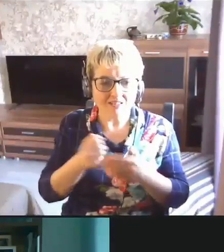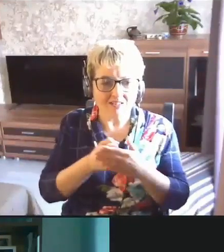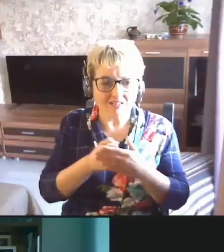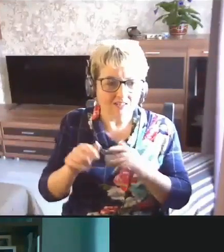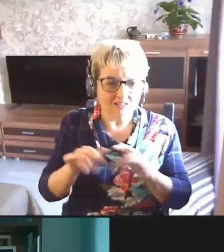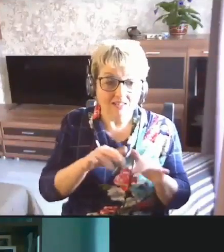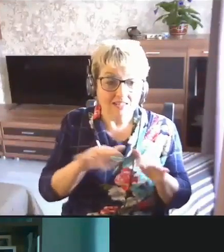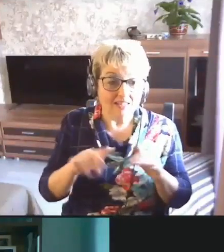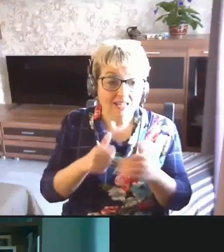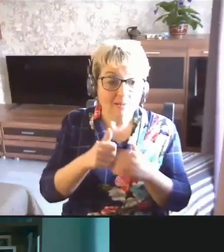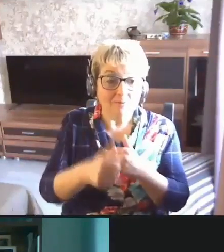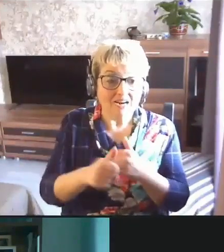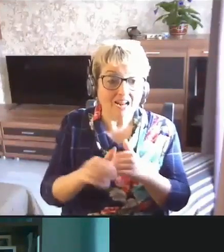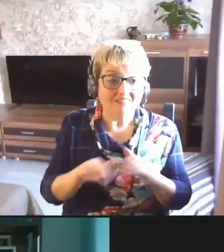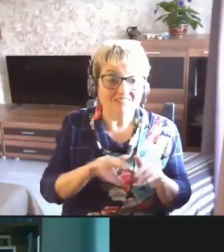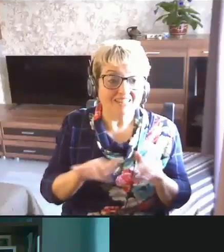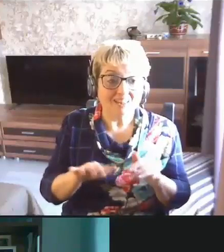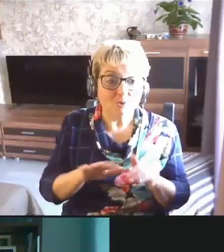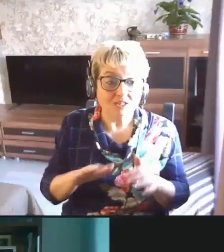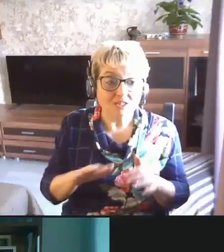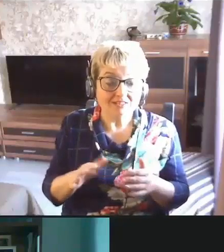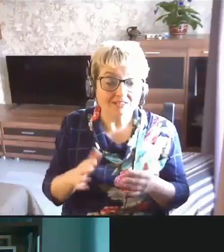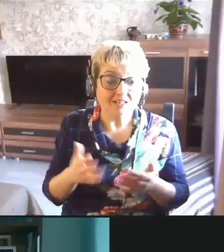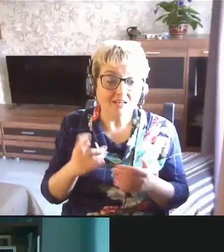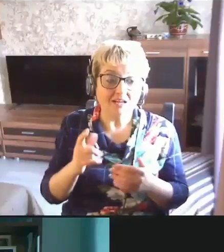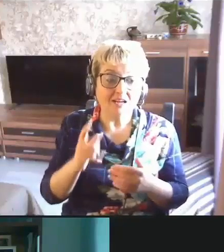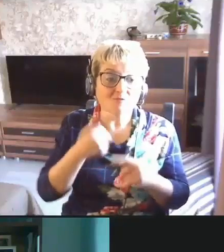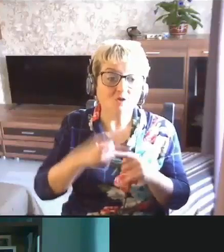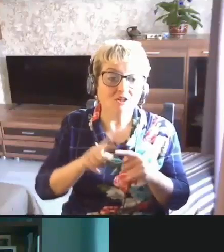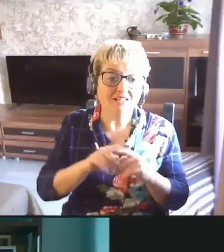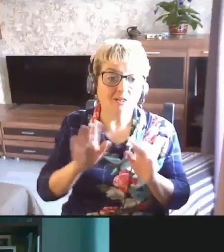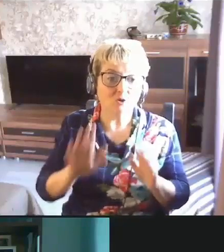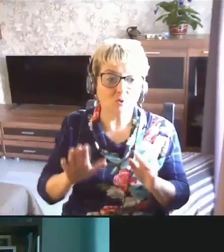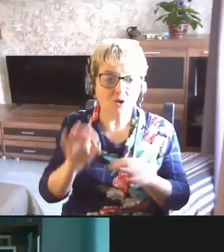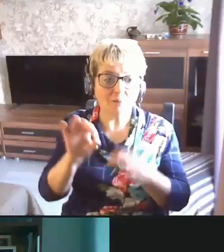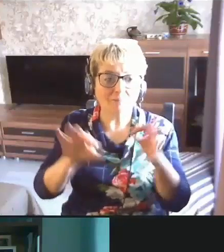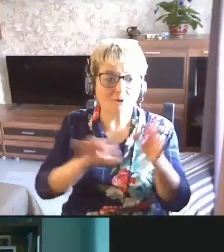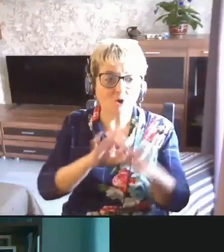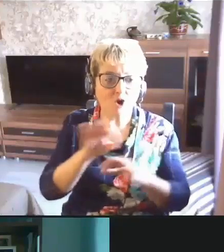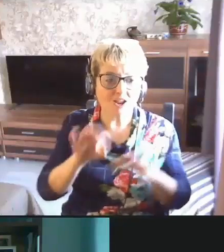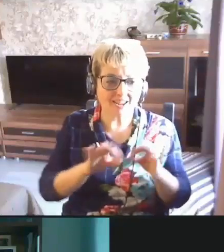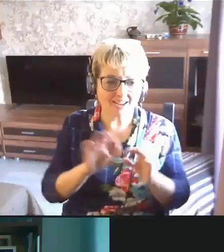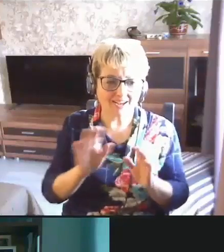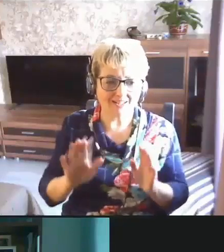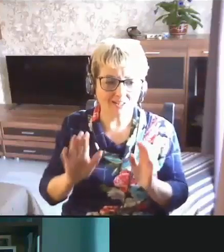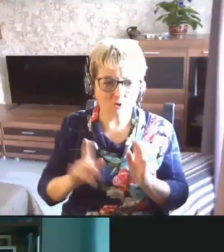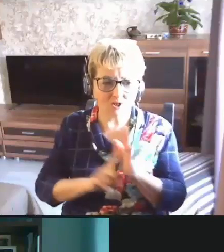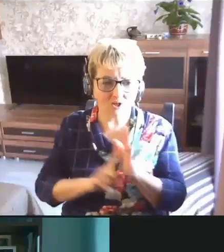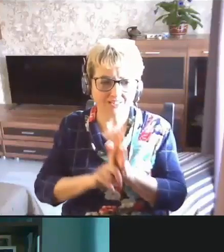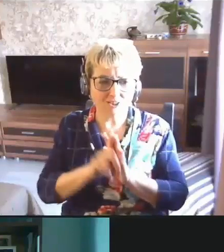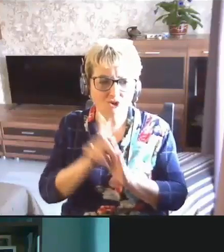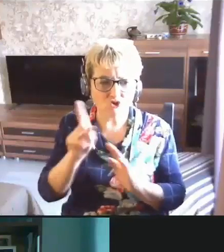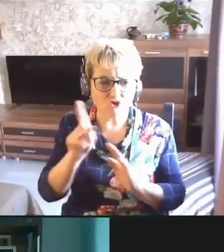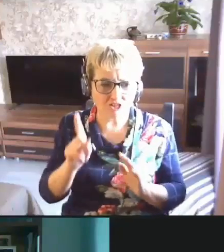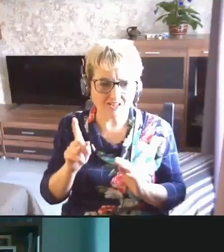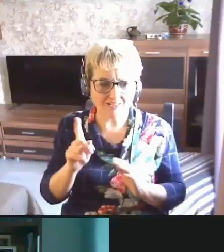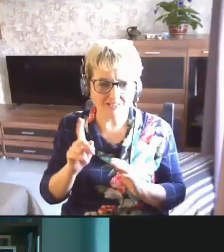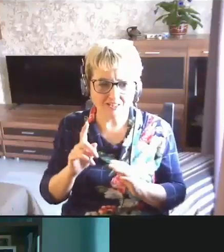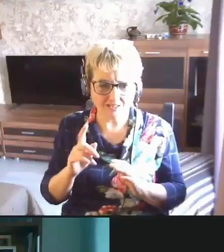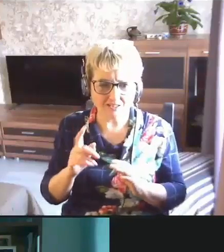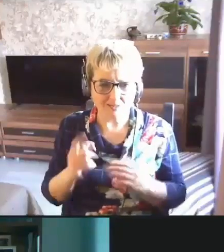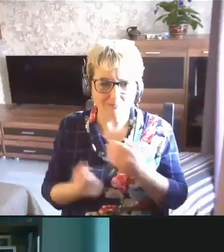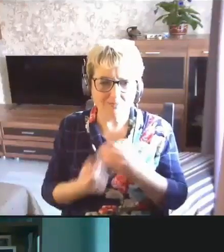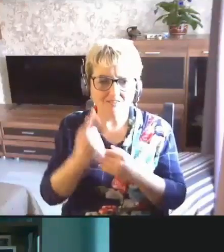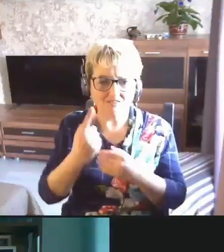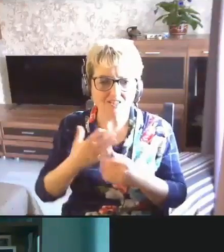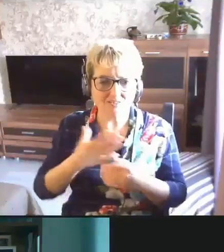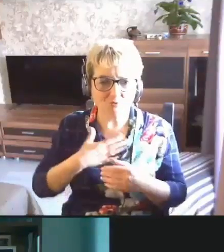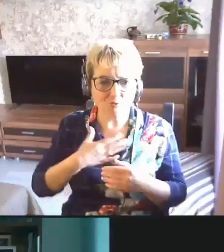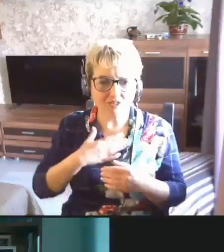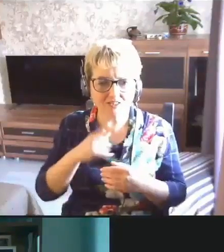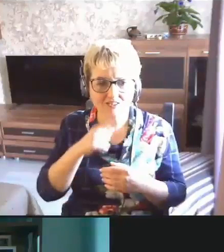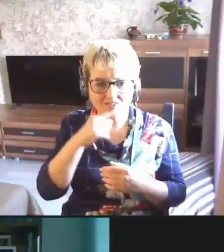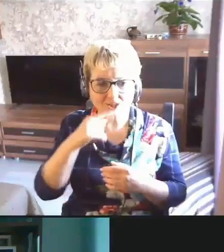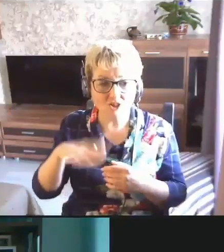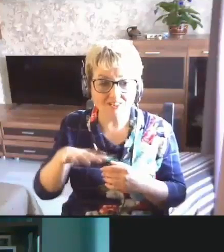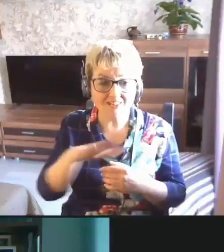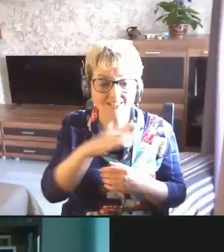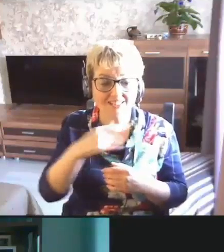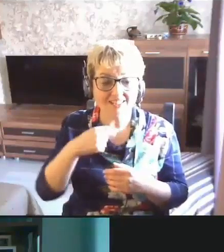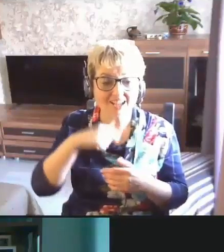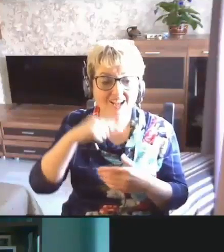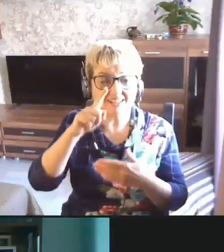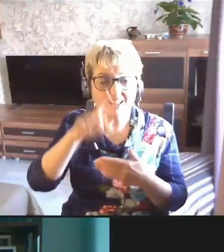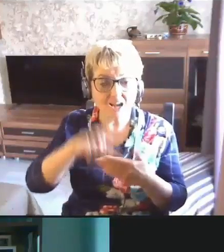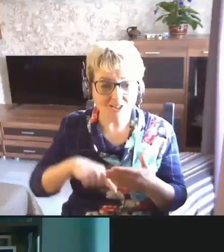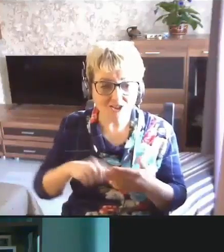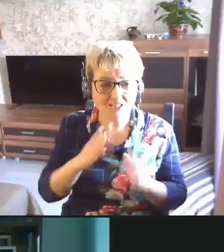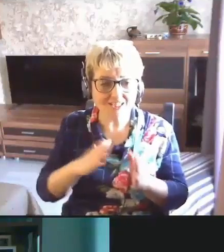продвинулось, и это только проект только начинается поживляться в нашей России. Я